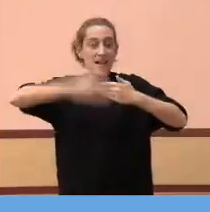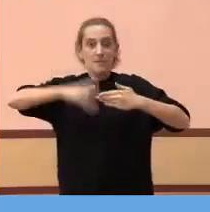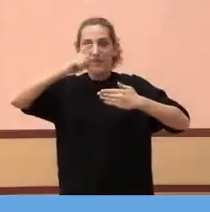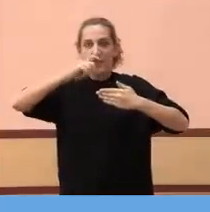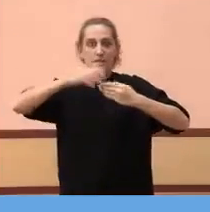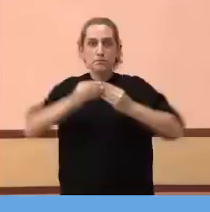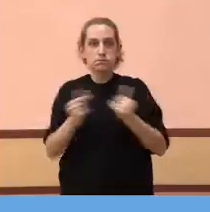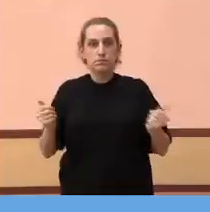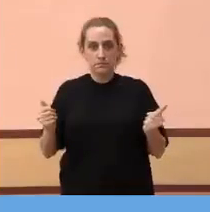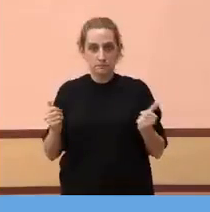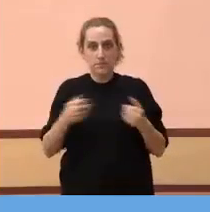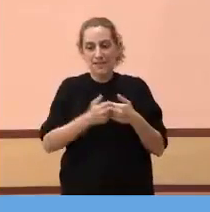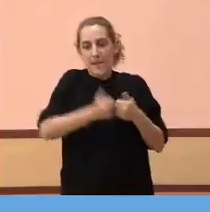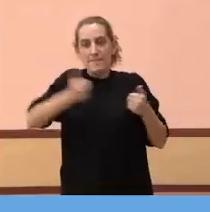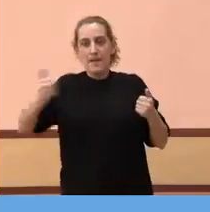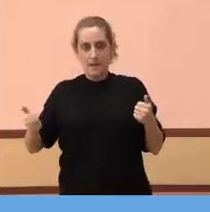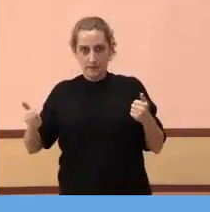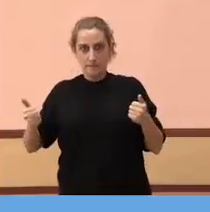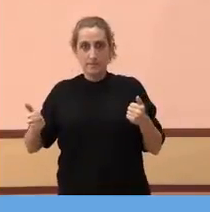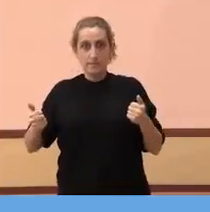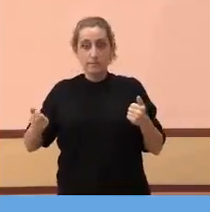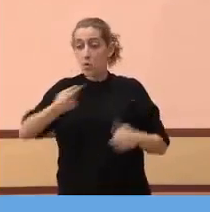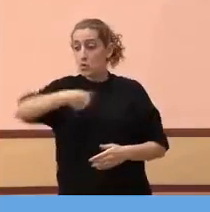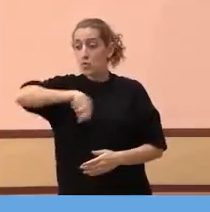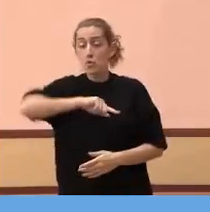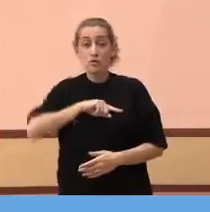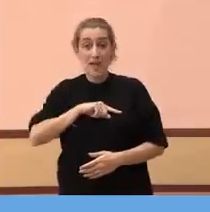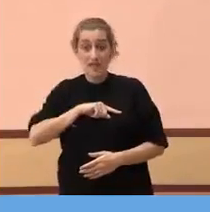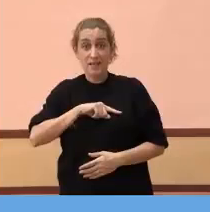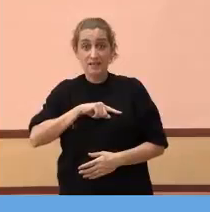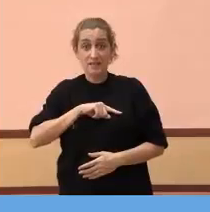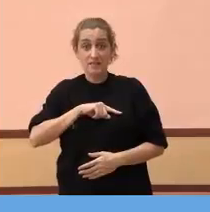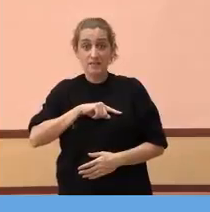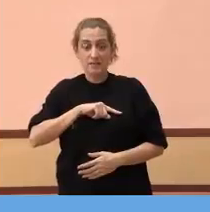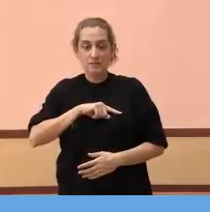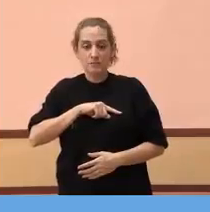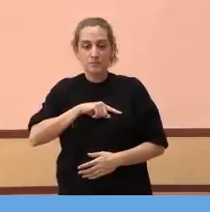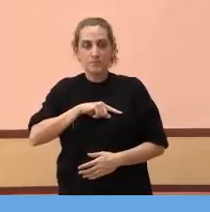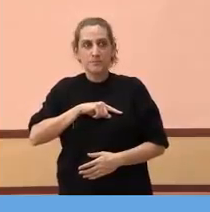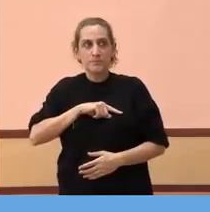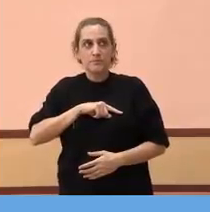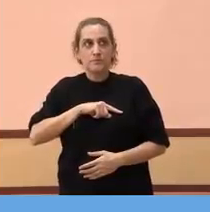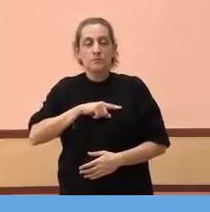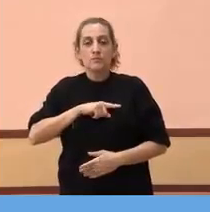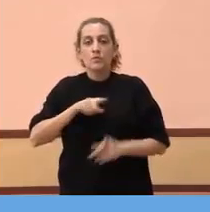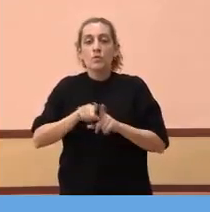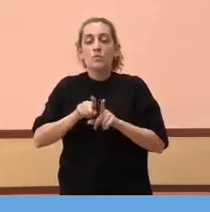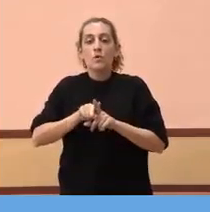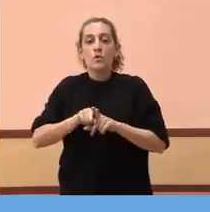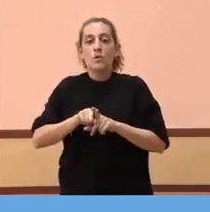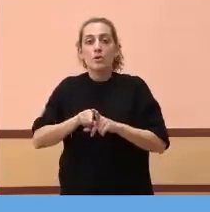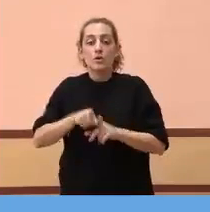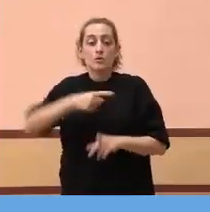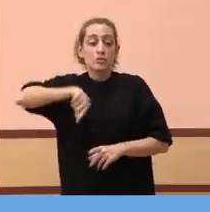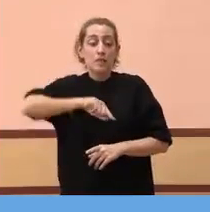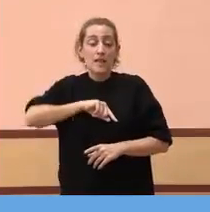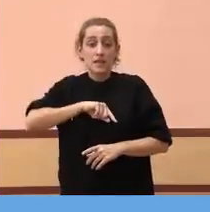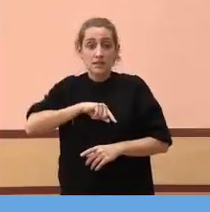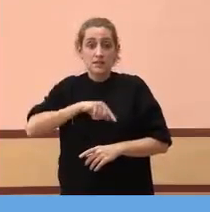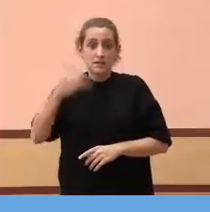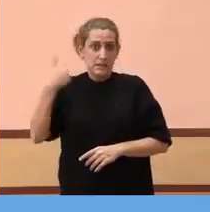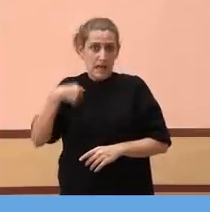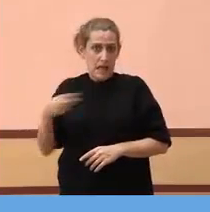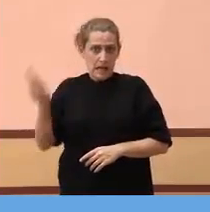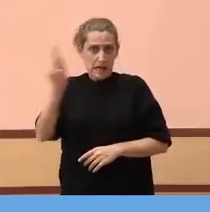I nosaltres no estem aquí, d'aquest punt de vista, no és un tema, repeteixo,